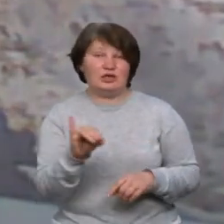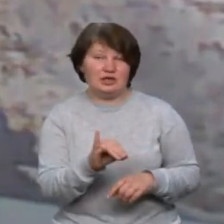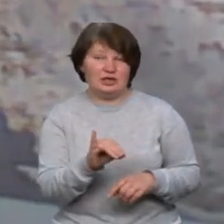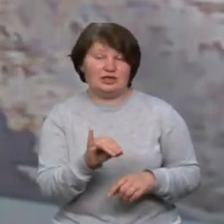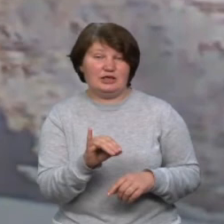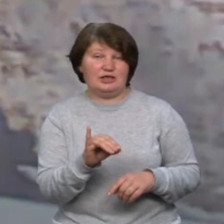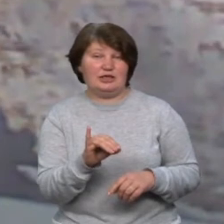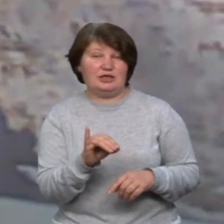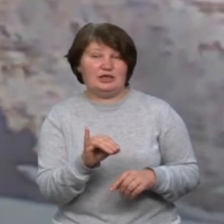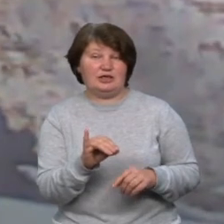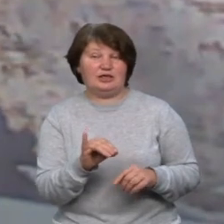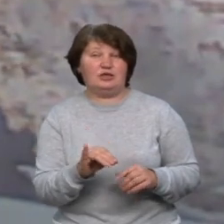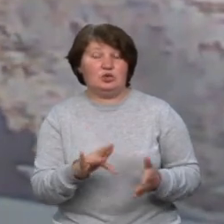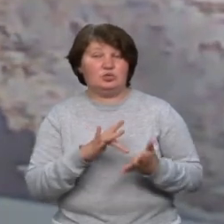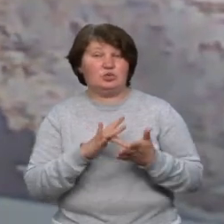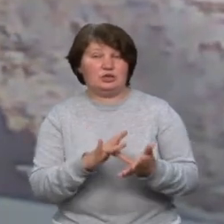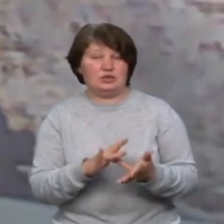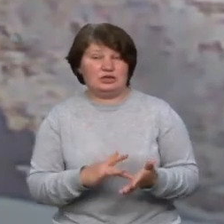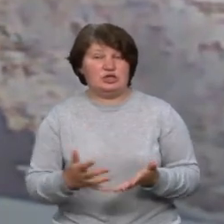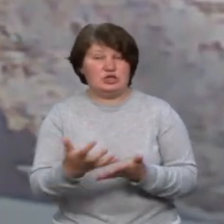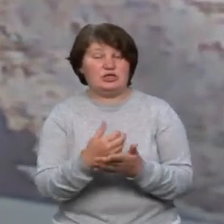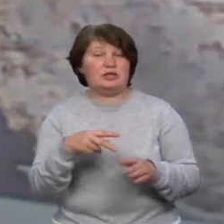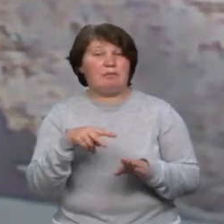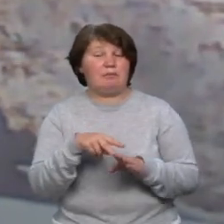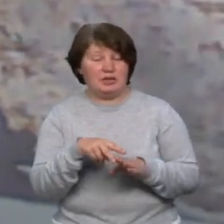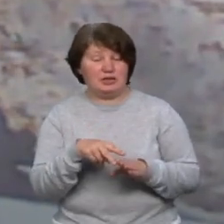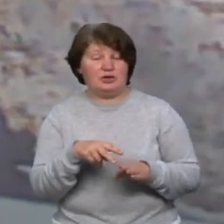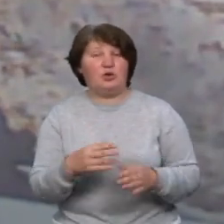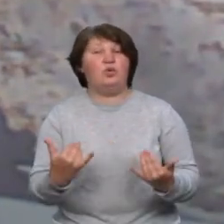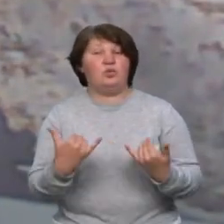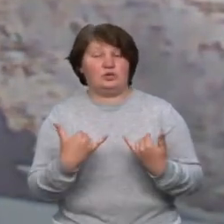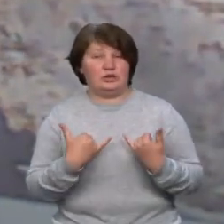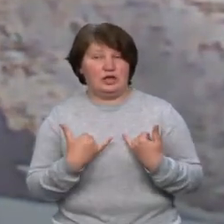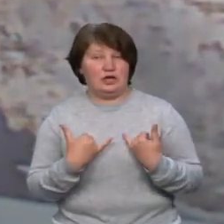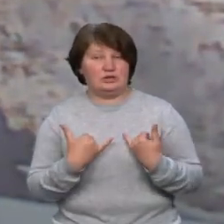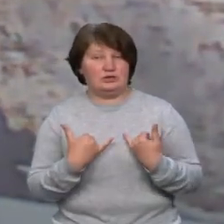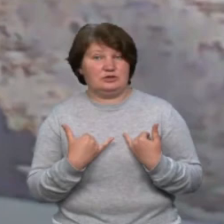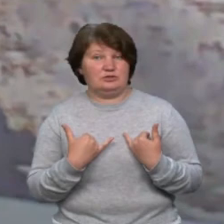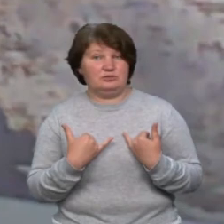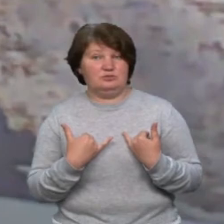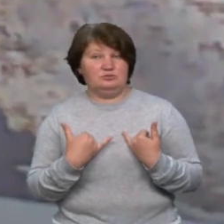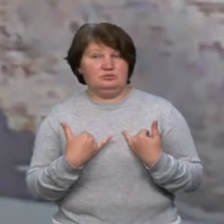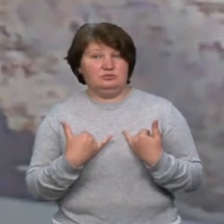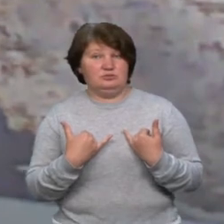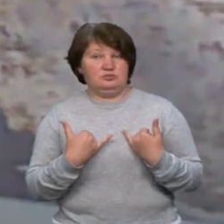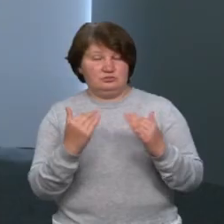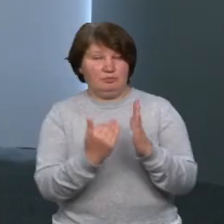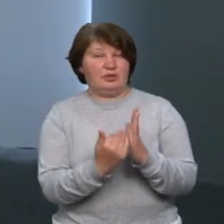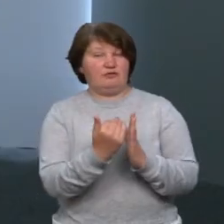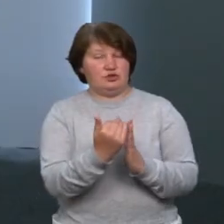туристичного збору у нас підвищені.